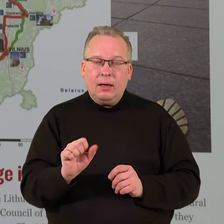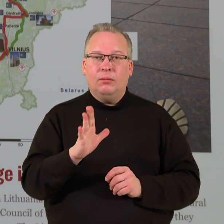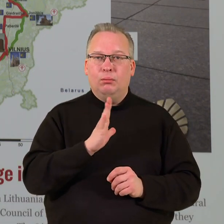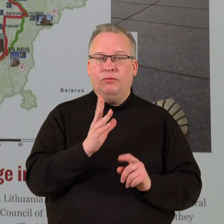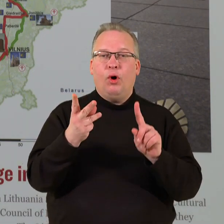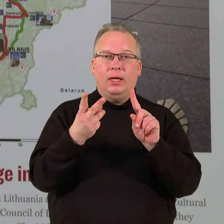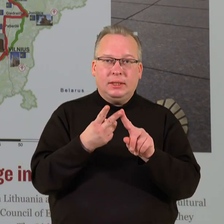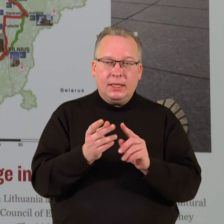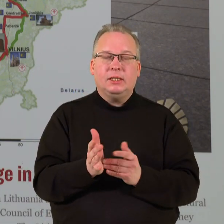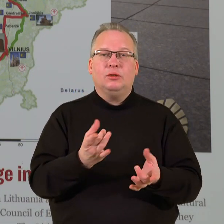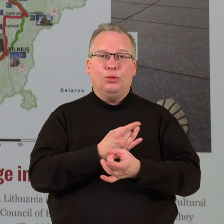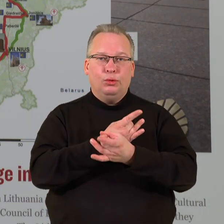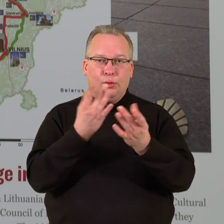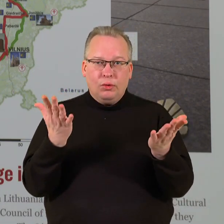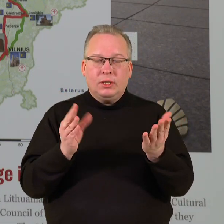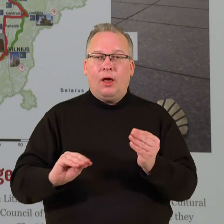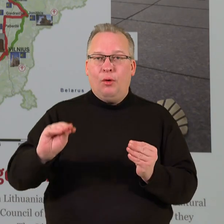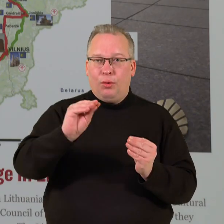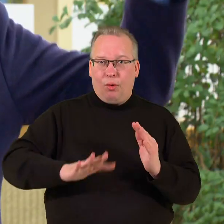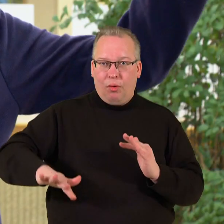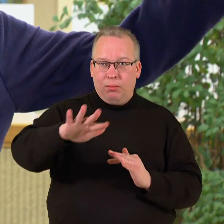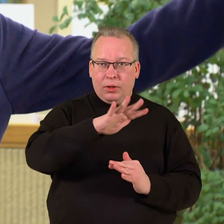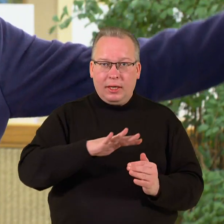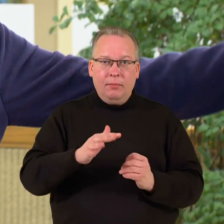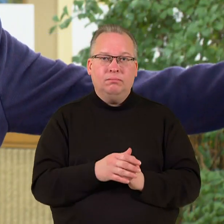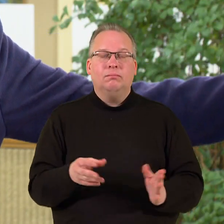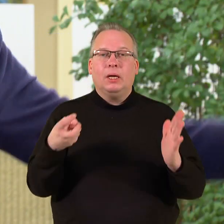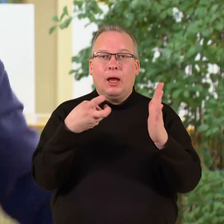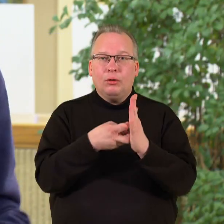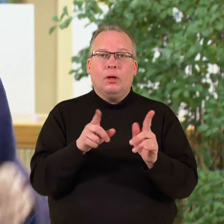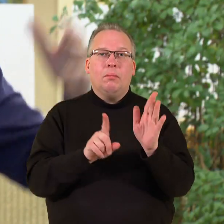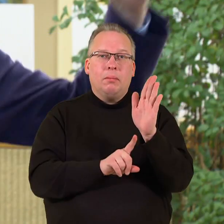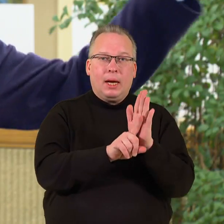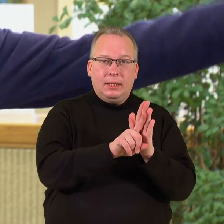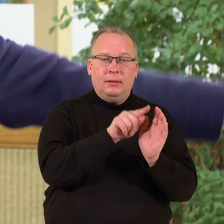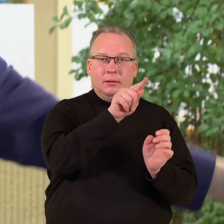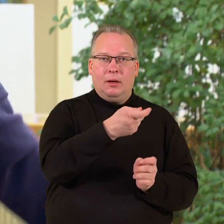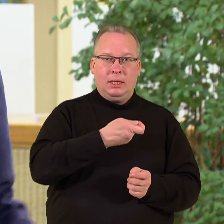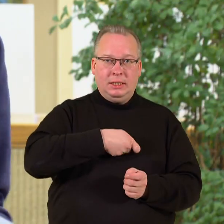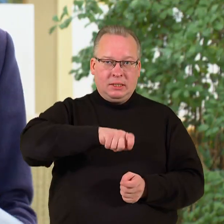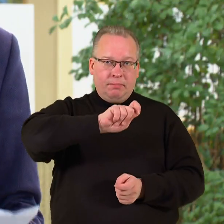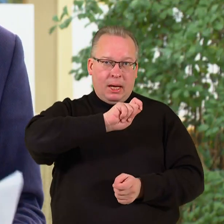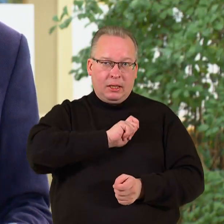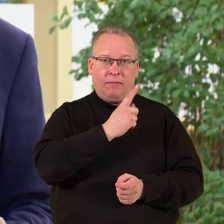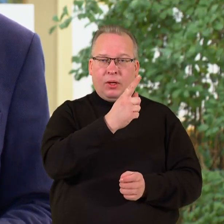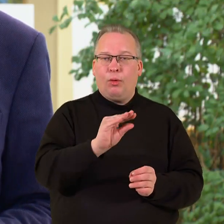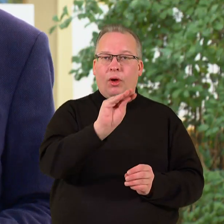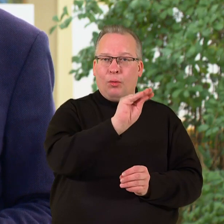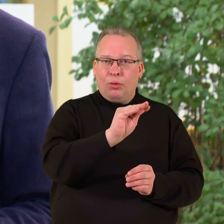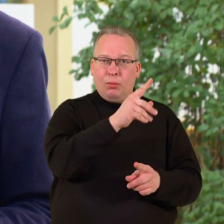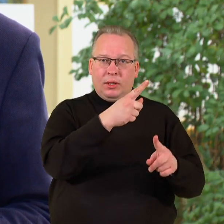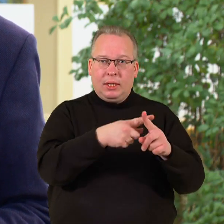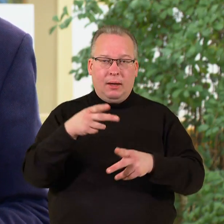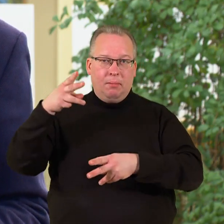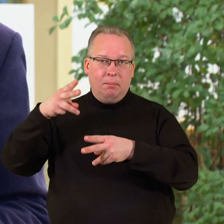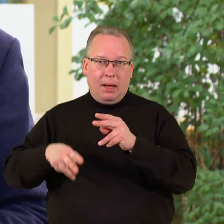sertifikuotas kultūros kelius visoje Europoje. Pradedant į Spaniją vienoj Europos daly ir